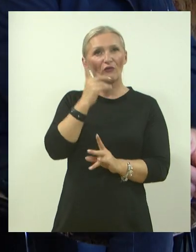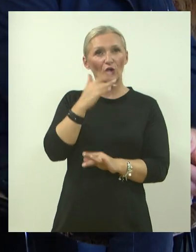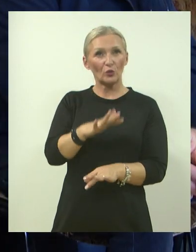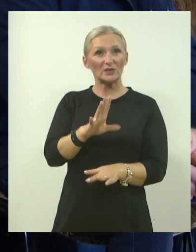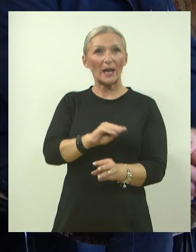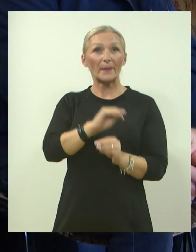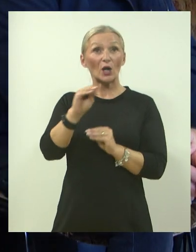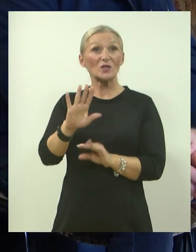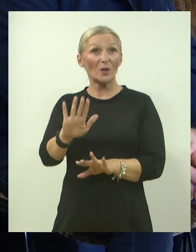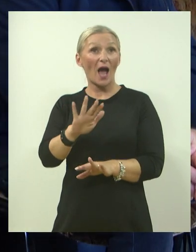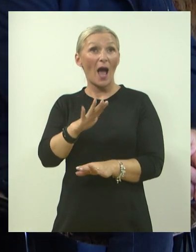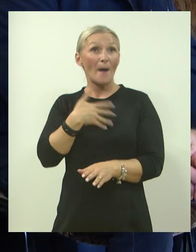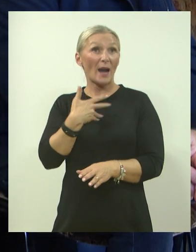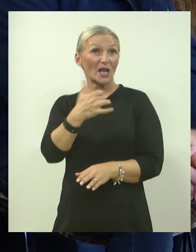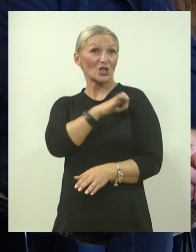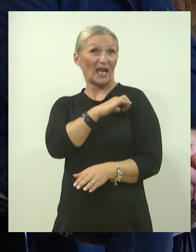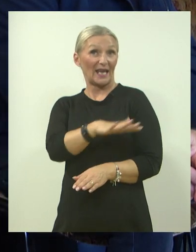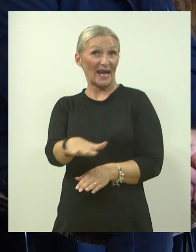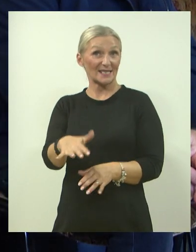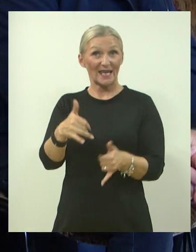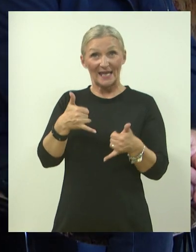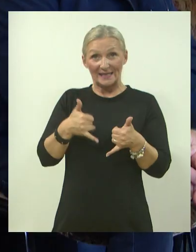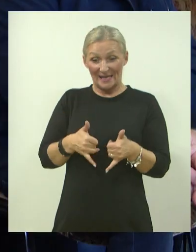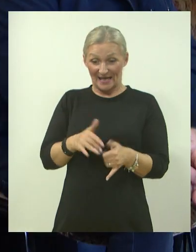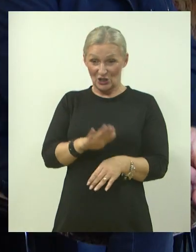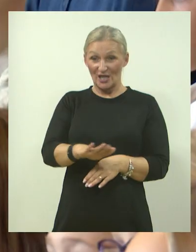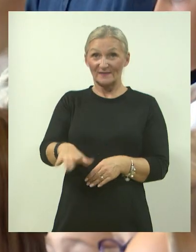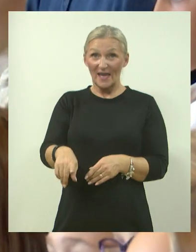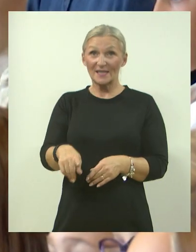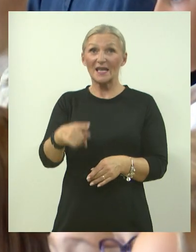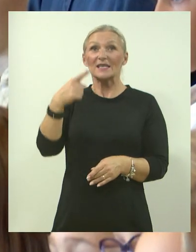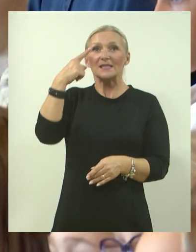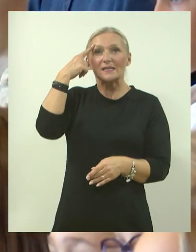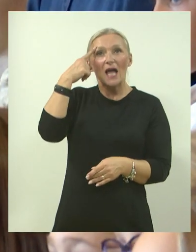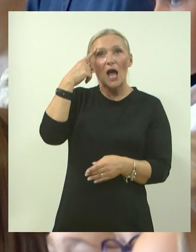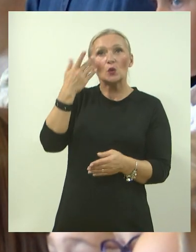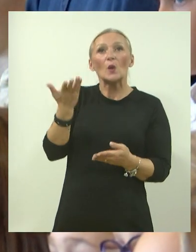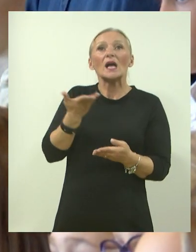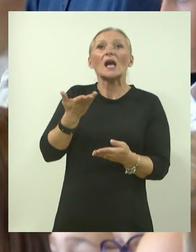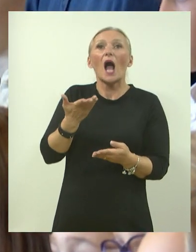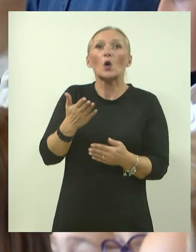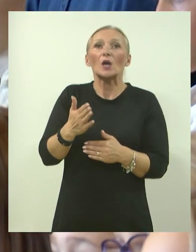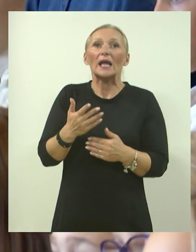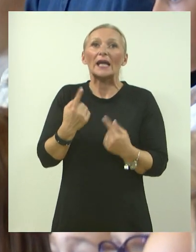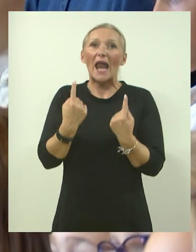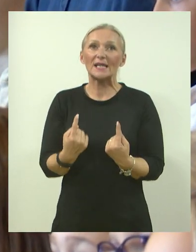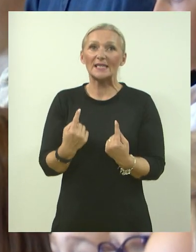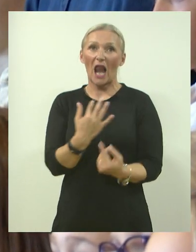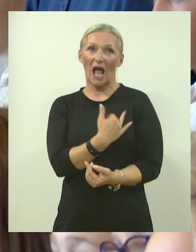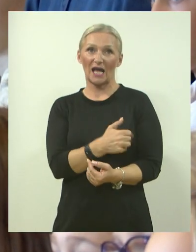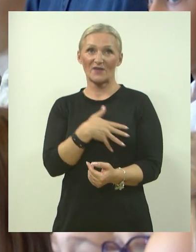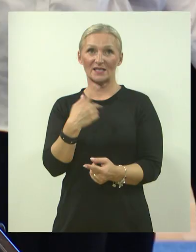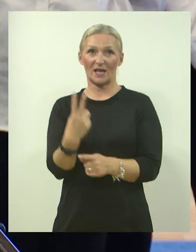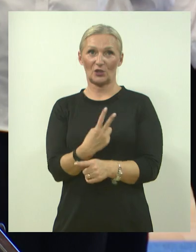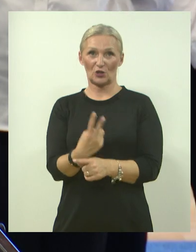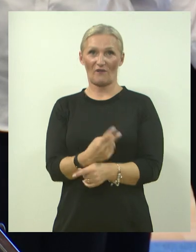prenosimo na ove mlađe generacije da današnja djeca znaju na čemu počiva temelj današnje države